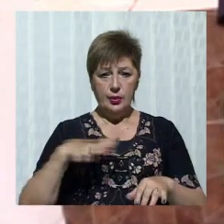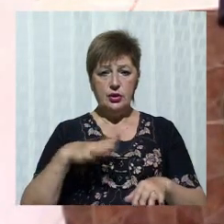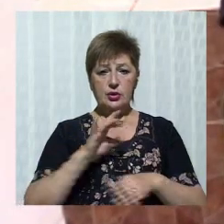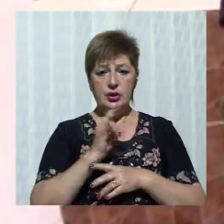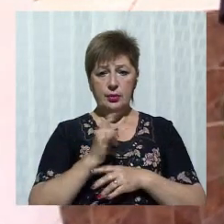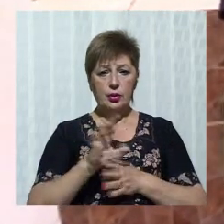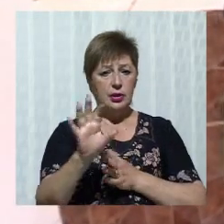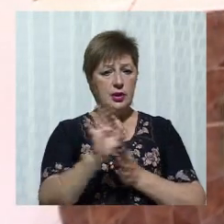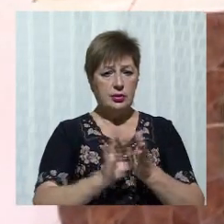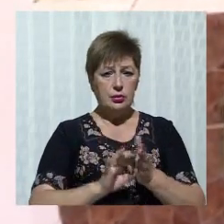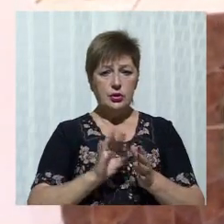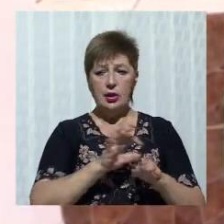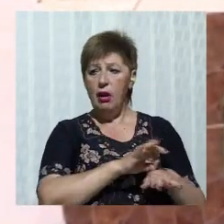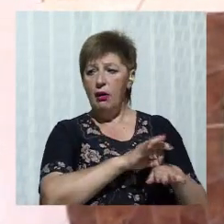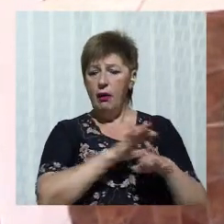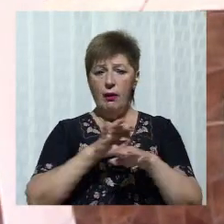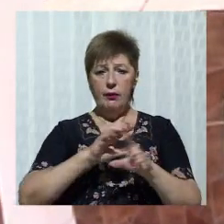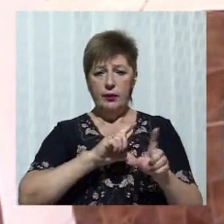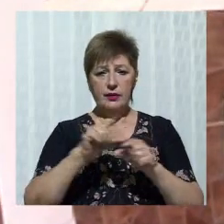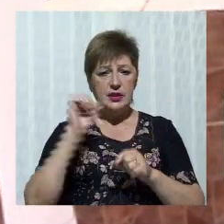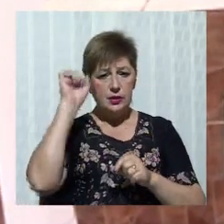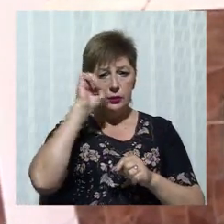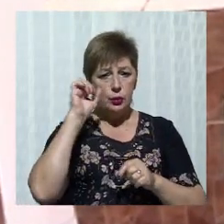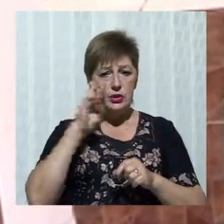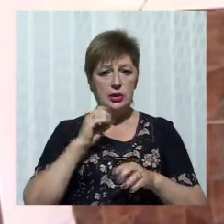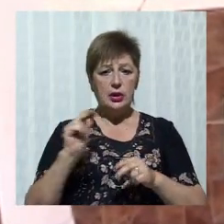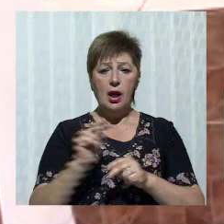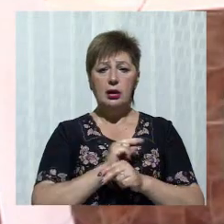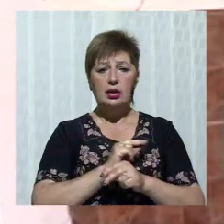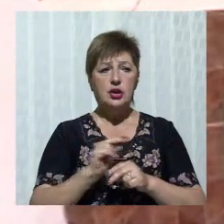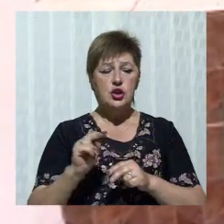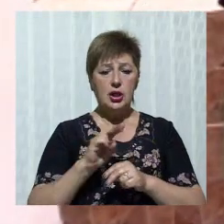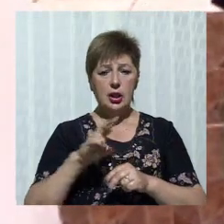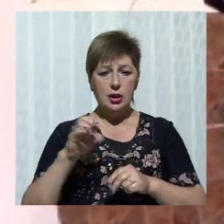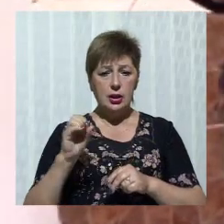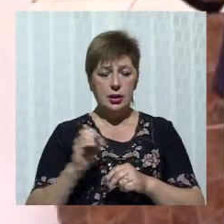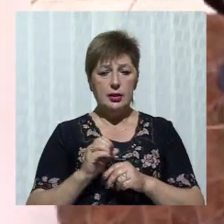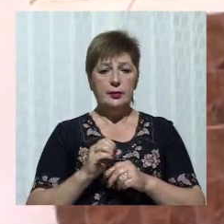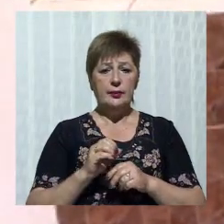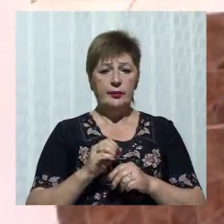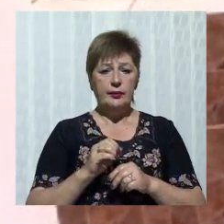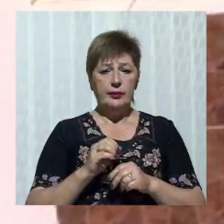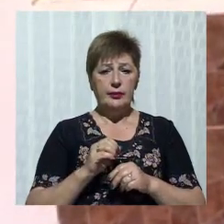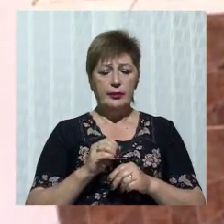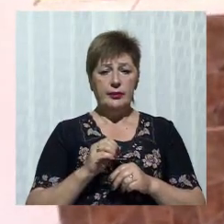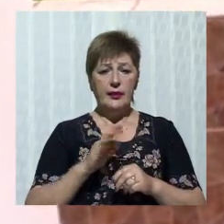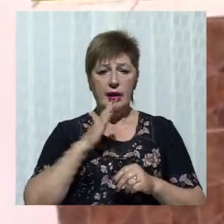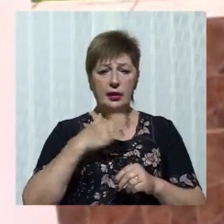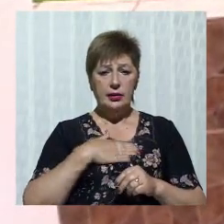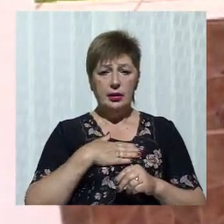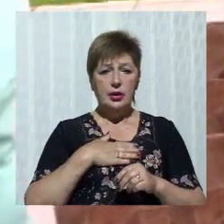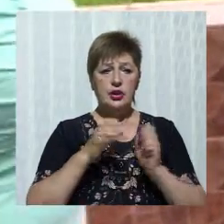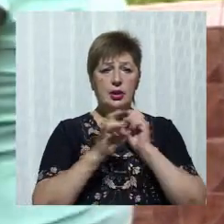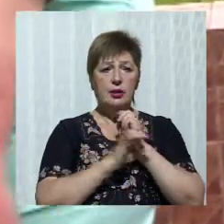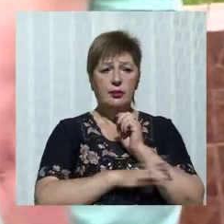порядку вивезти в Турцію на лікування. Нам довелося дитину терміново вивезти до Турції на лікування. Наші бідні